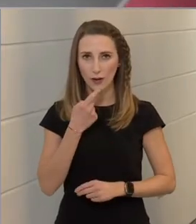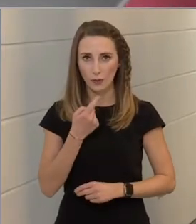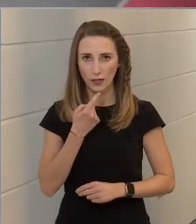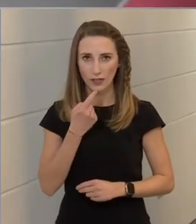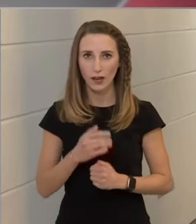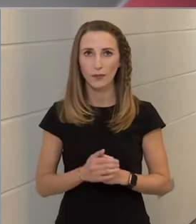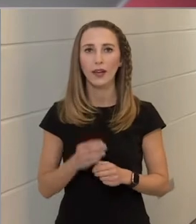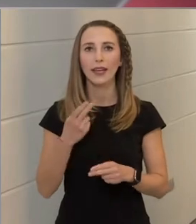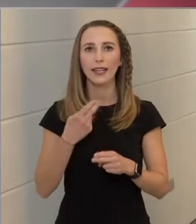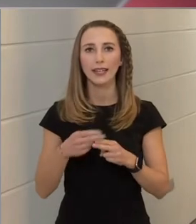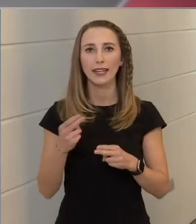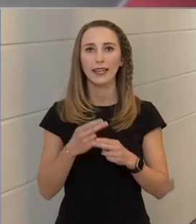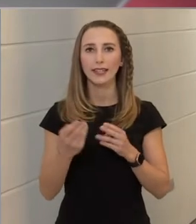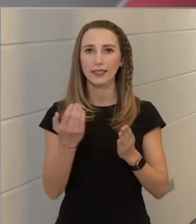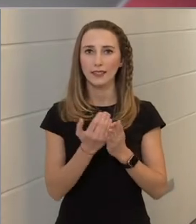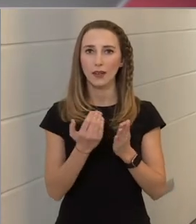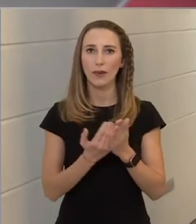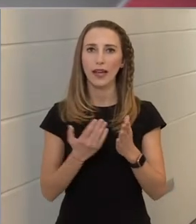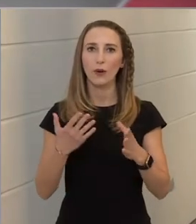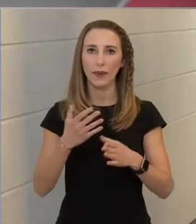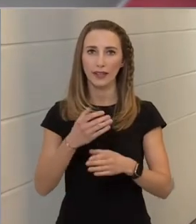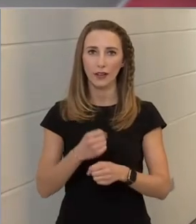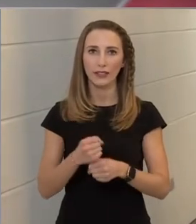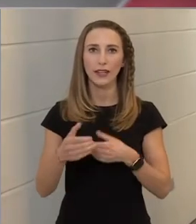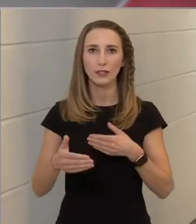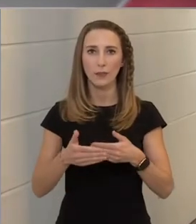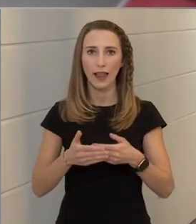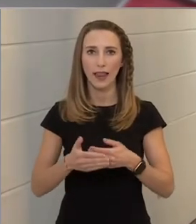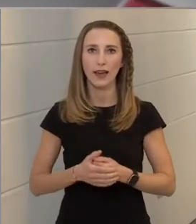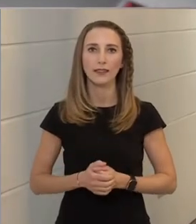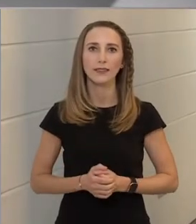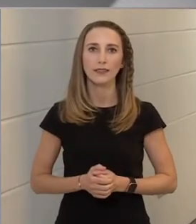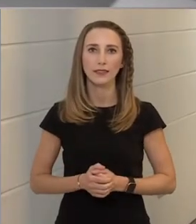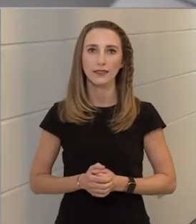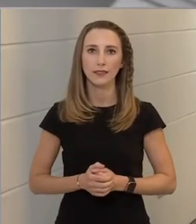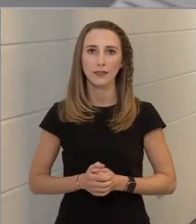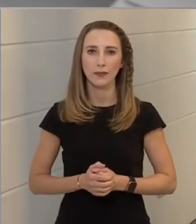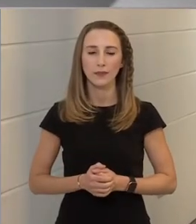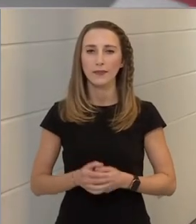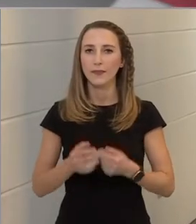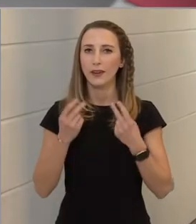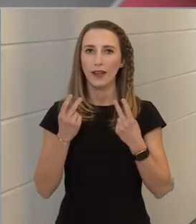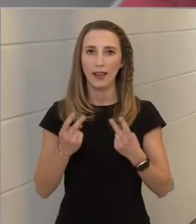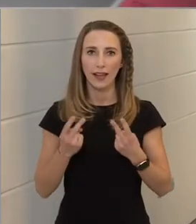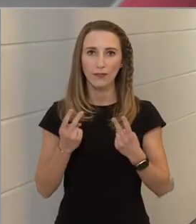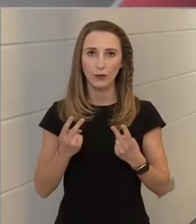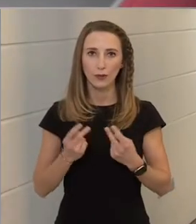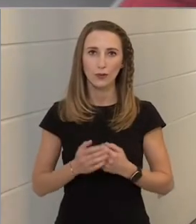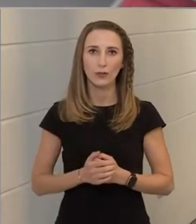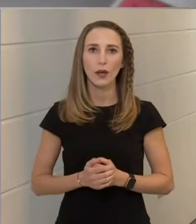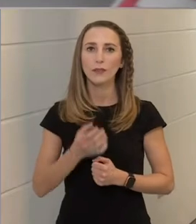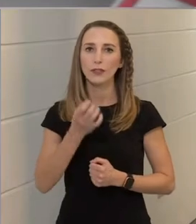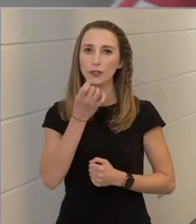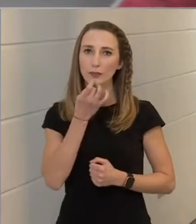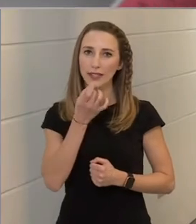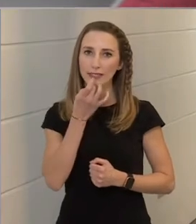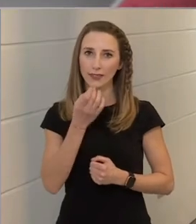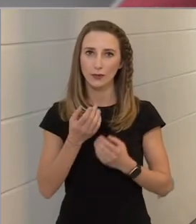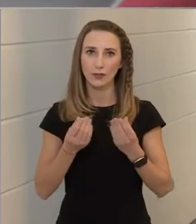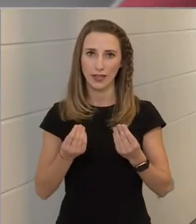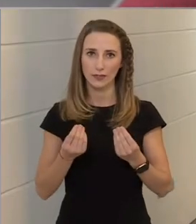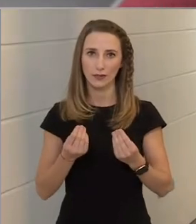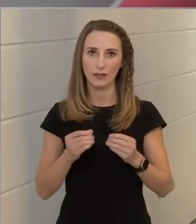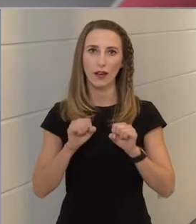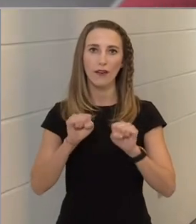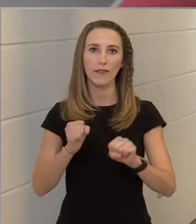hogy a higiénés szabályok betartása mellett a legfontosabb, specifikus eszköz